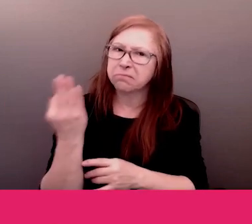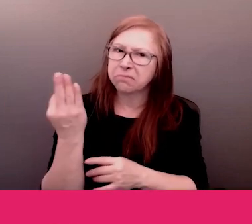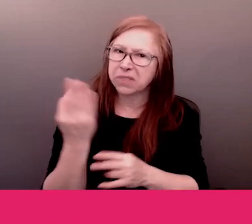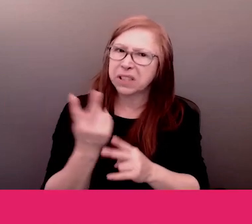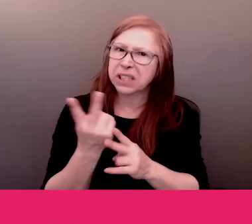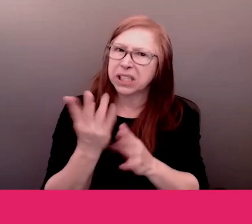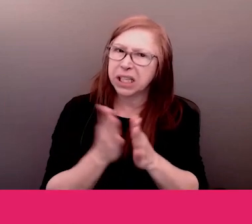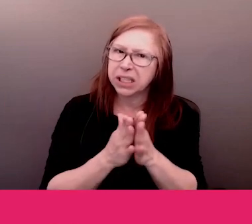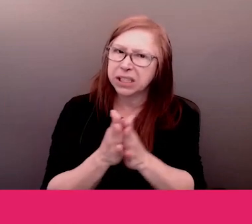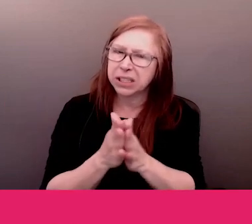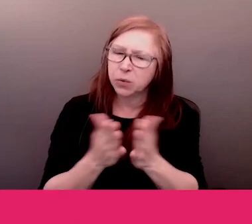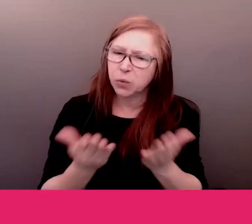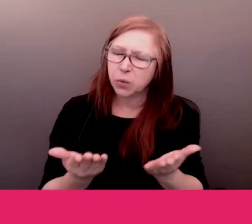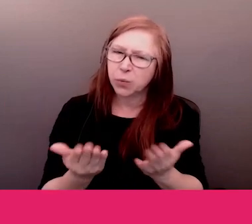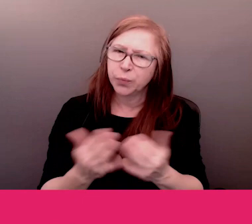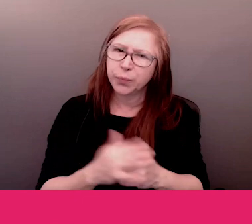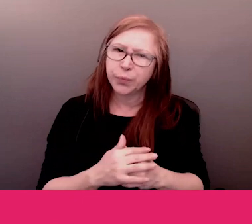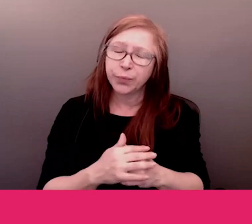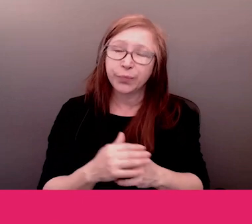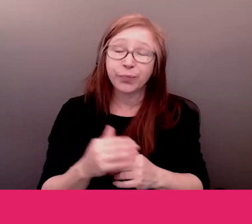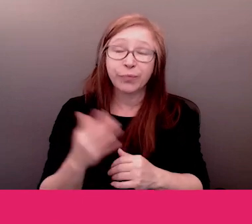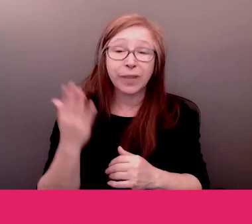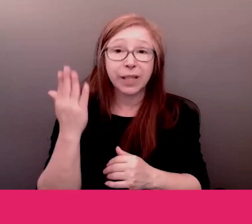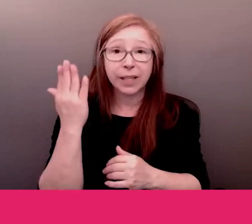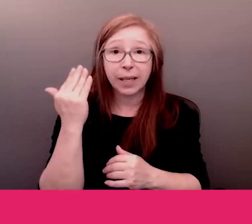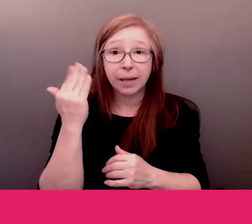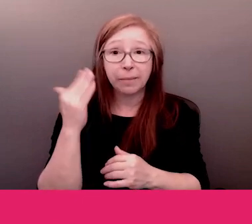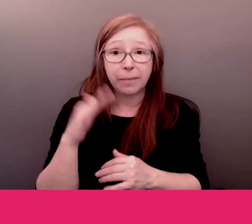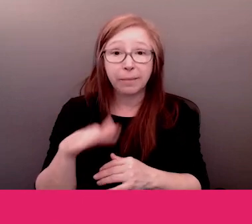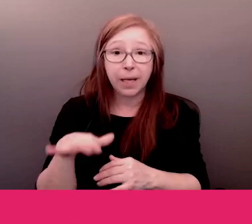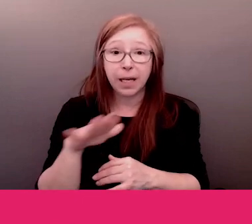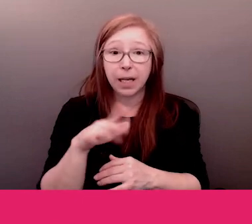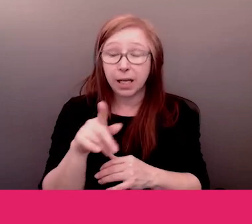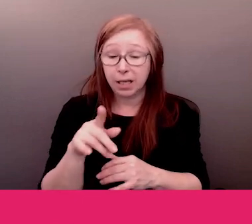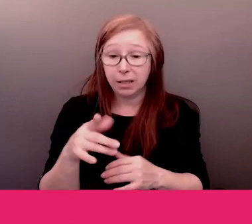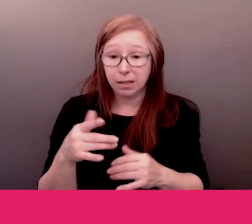et encore une fois à Ed pour clôturer